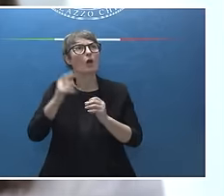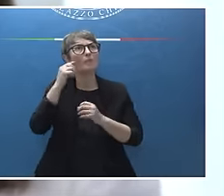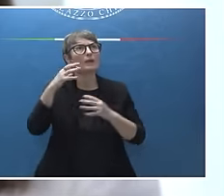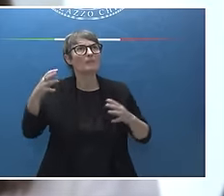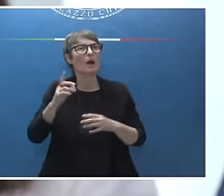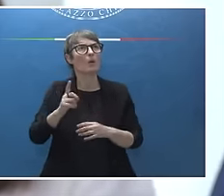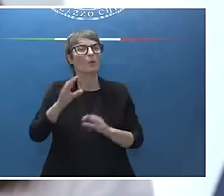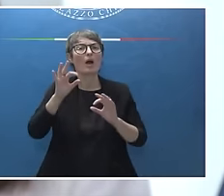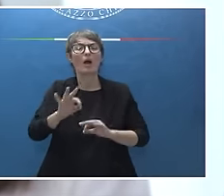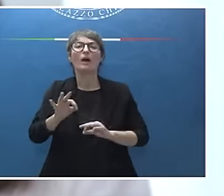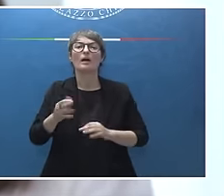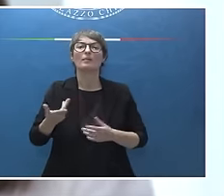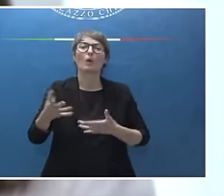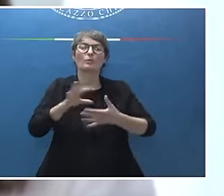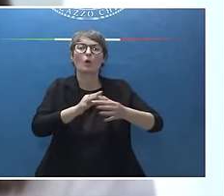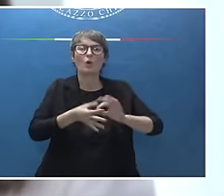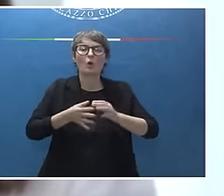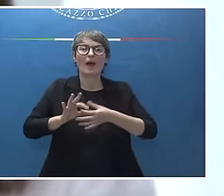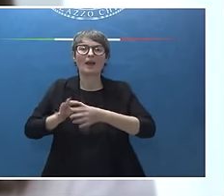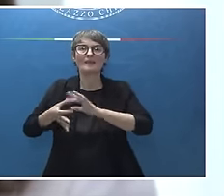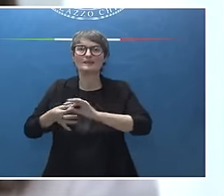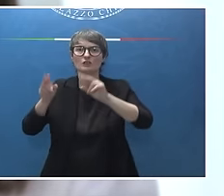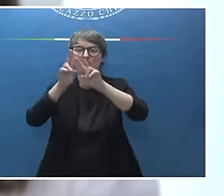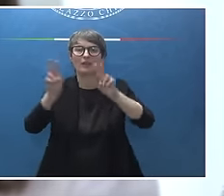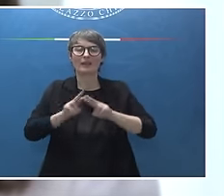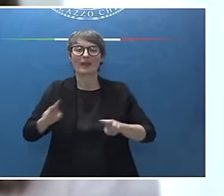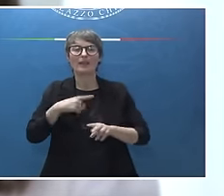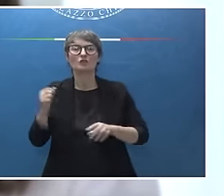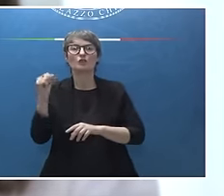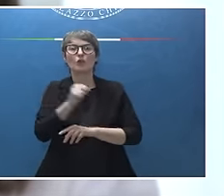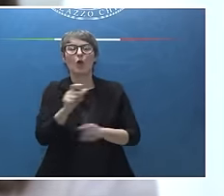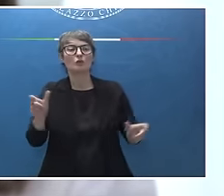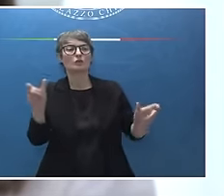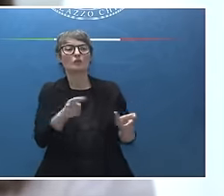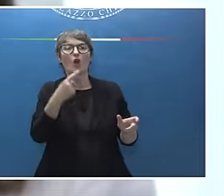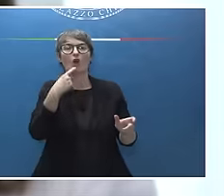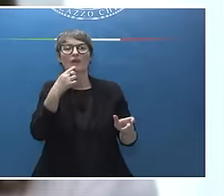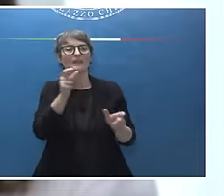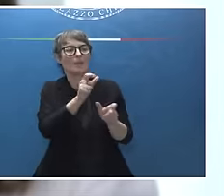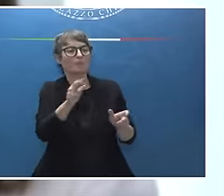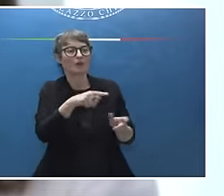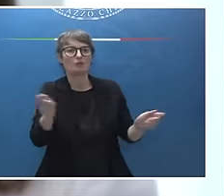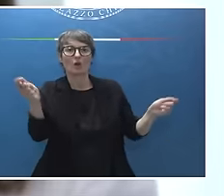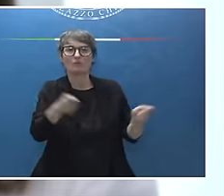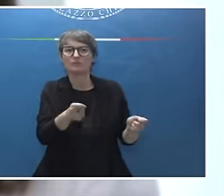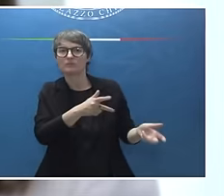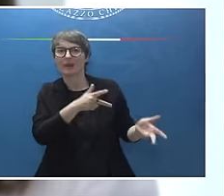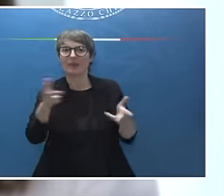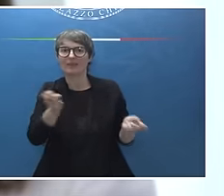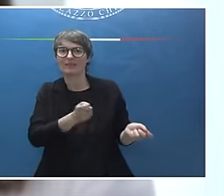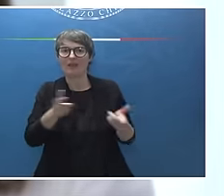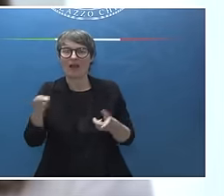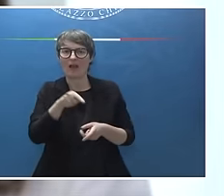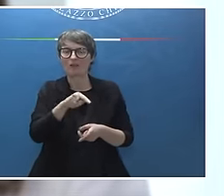internazionale contro i trafficanti di esseri umani, se ci può spiegare meglio come sarà declinata, modalità, tempi, risorse, se